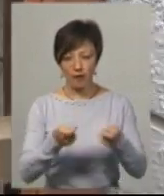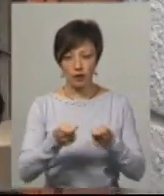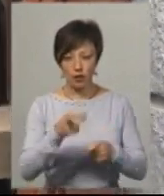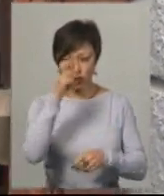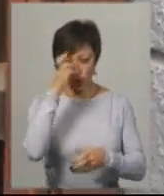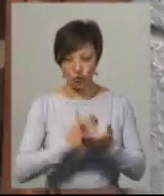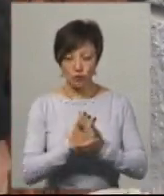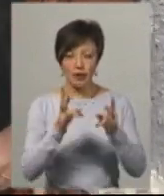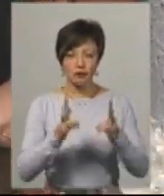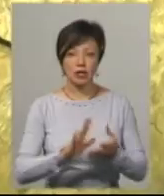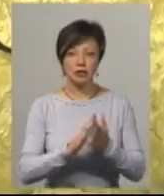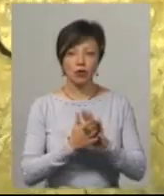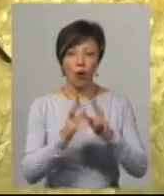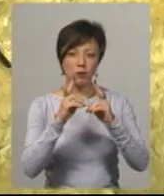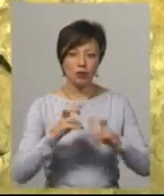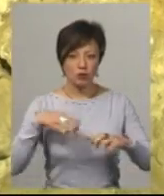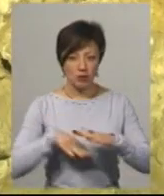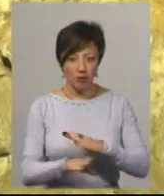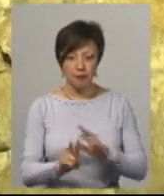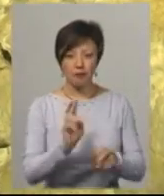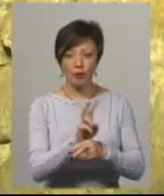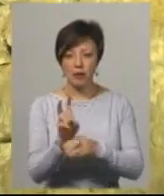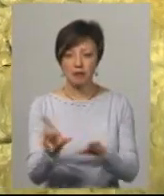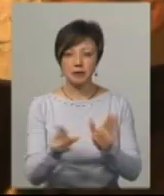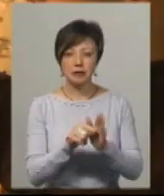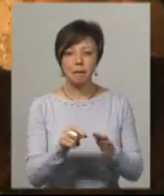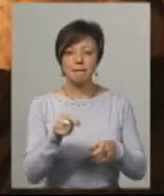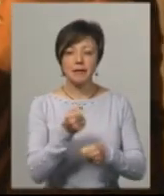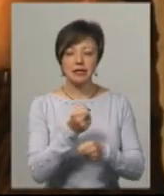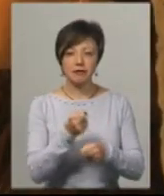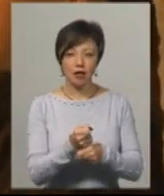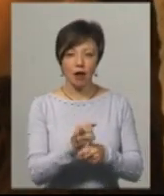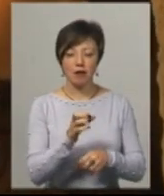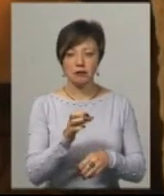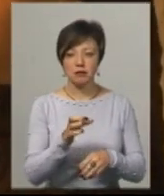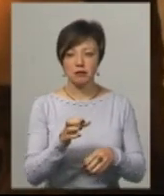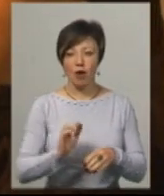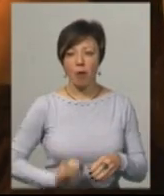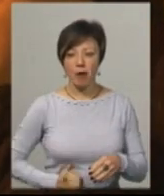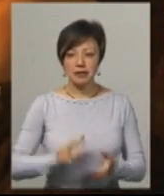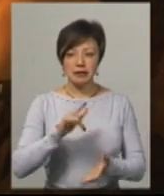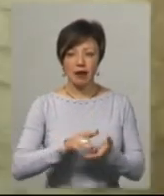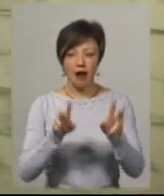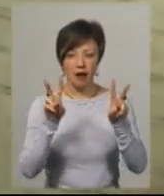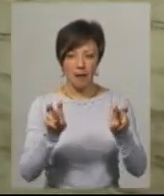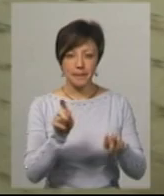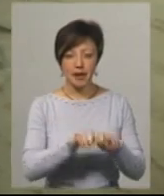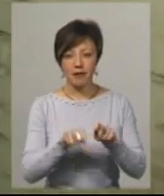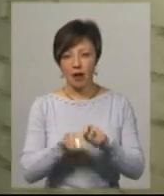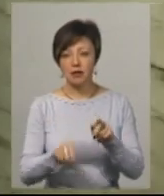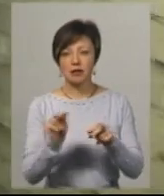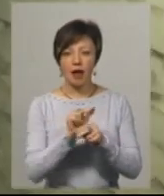надзвичайних ситуацій обстежують тут підвал. Обхід роблять разом з працівниками, управляючи йому муніципальної компанії «Центральна». Перевіряють справність